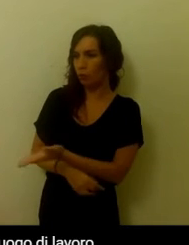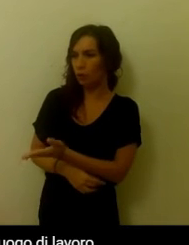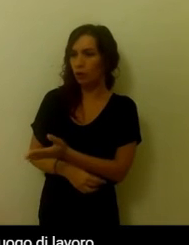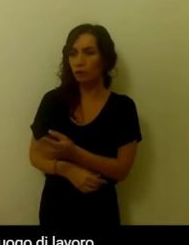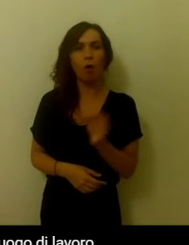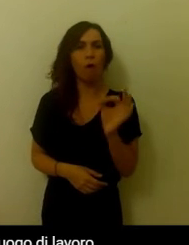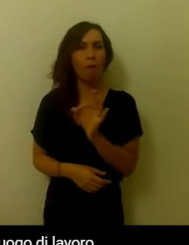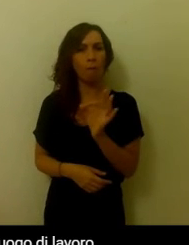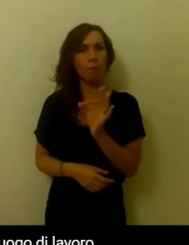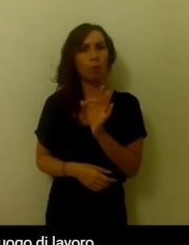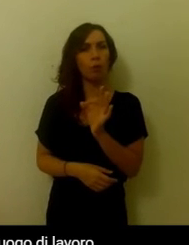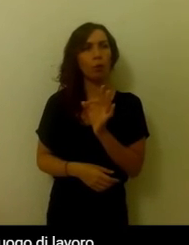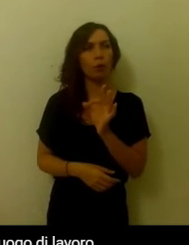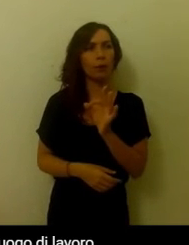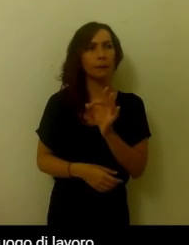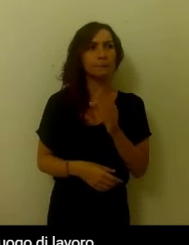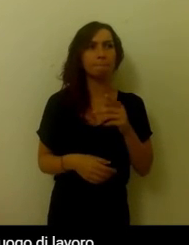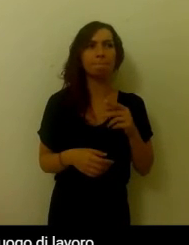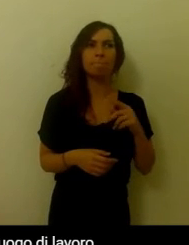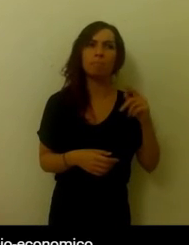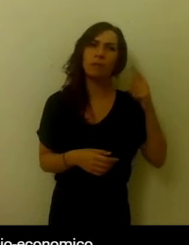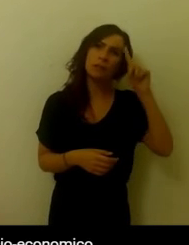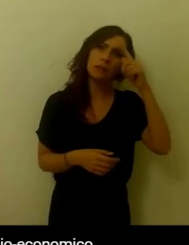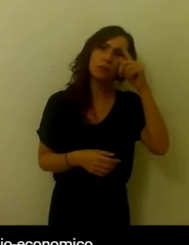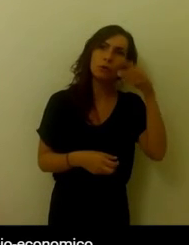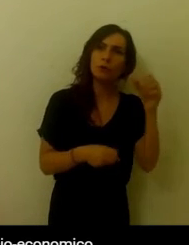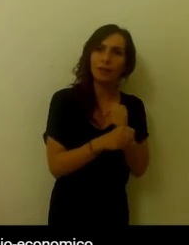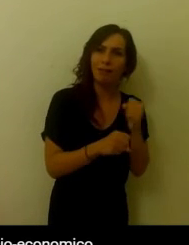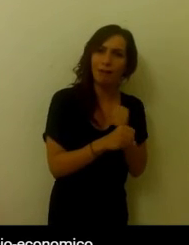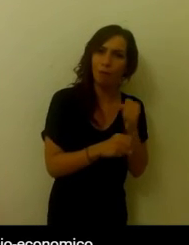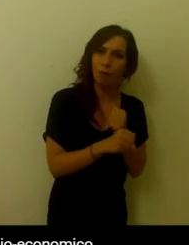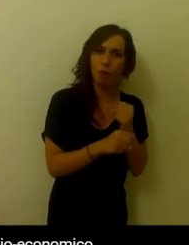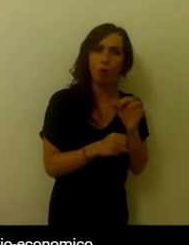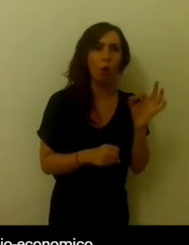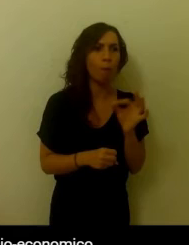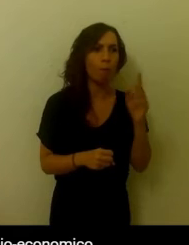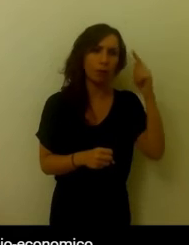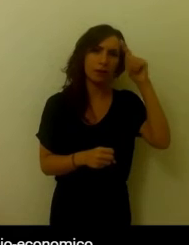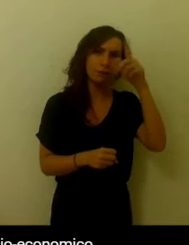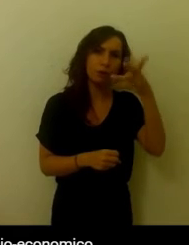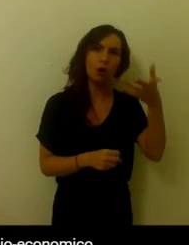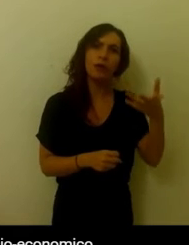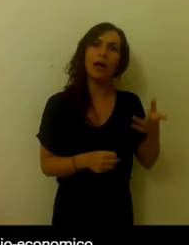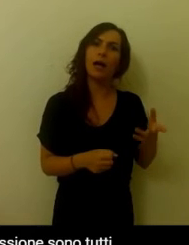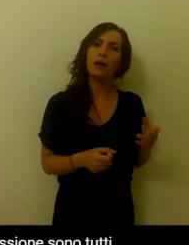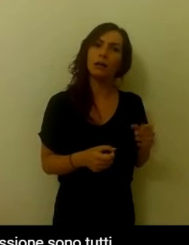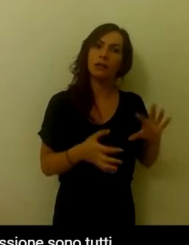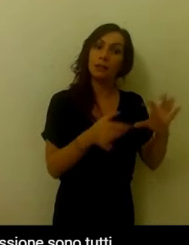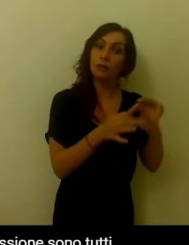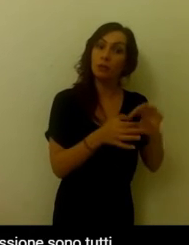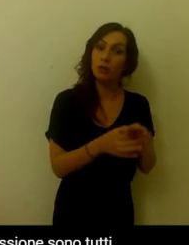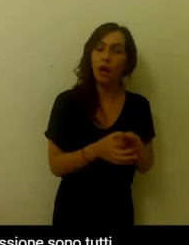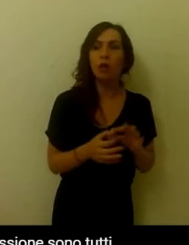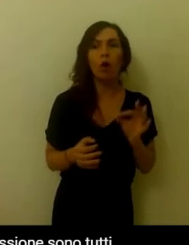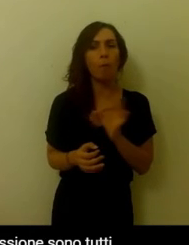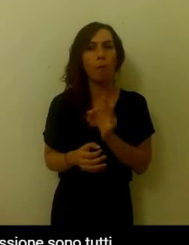oppure delle difficoltà per quanto riguarda il luogo di lavoro, delle difficoltà relazionali, un basso livello socio-economico,